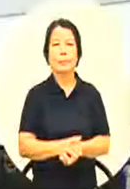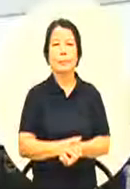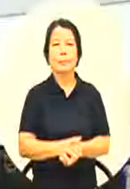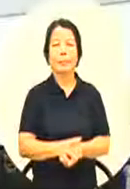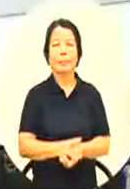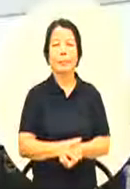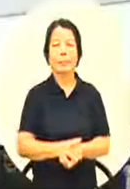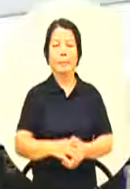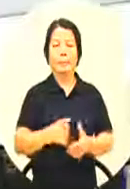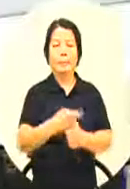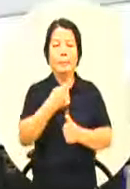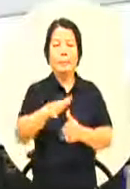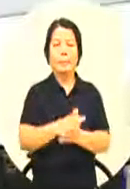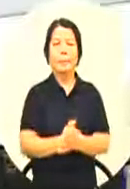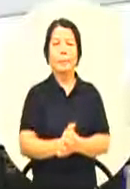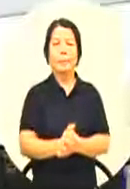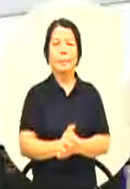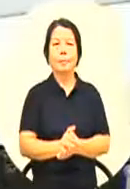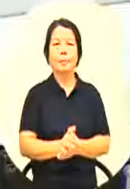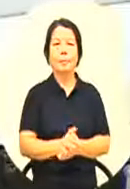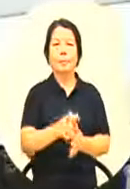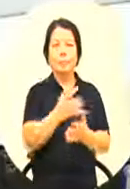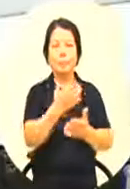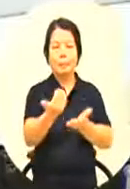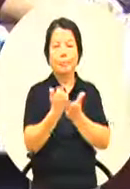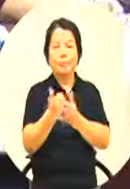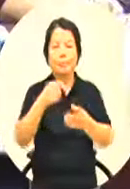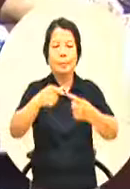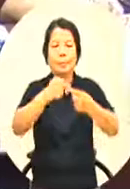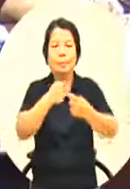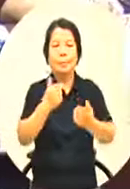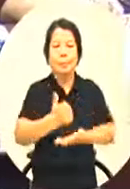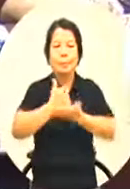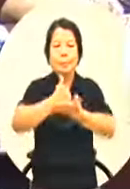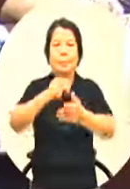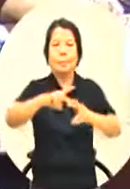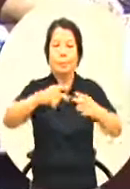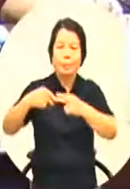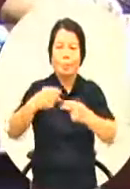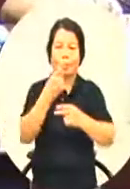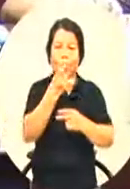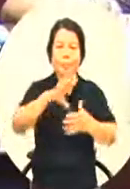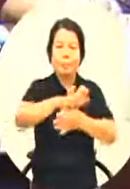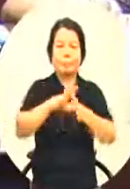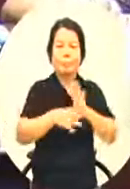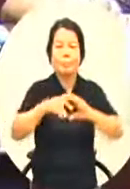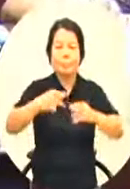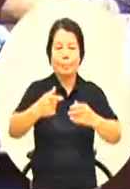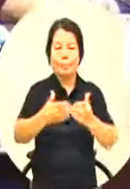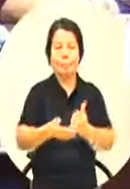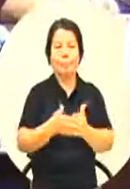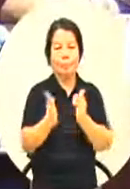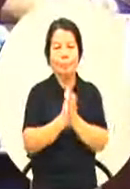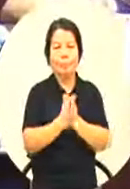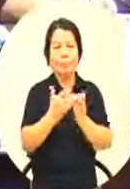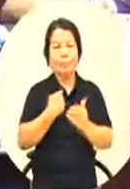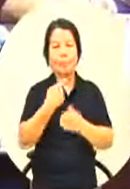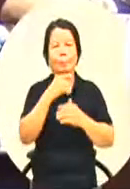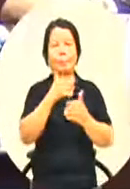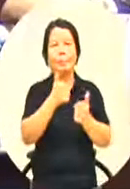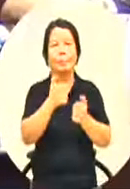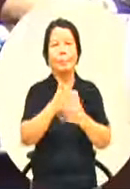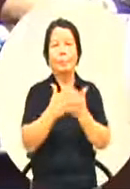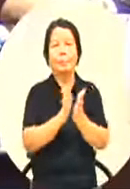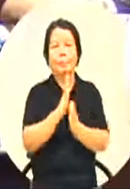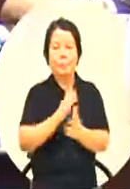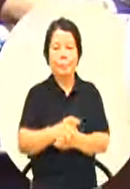首先要谢谢李议员刚才很肯定我们在语文竞赛做的改变那今年在那个决赛的时候要提醒议员们